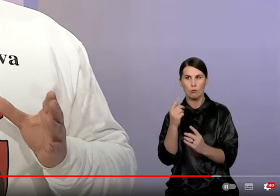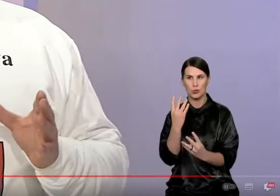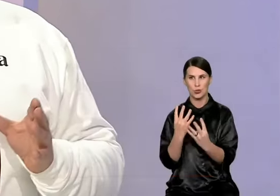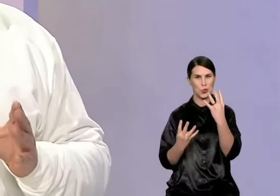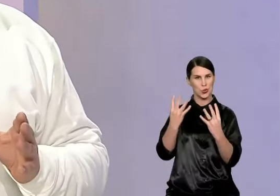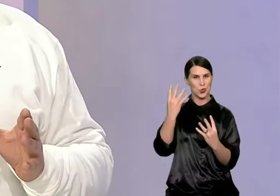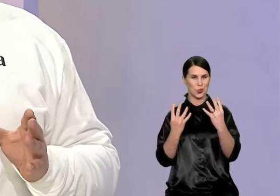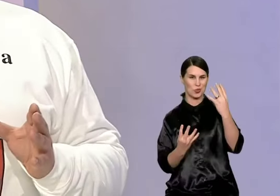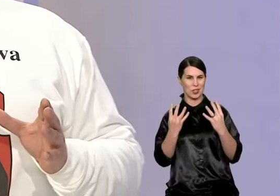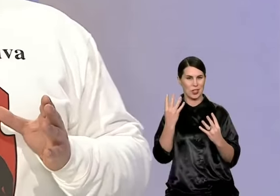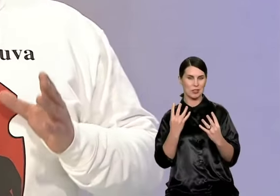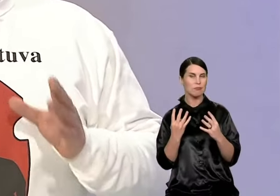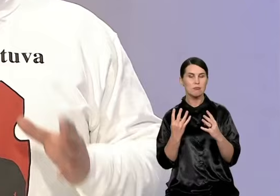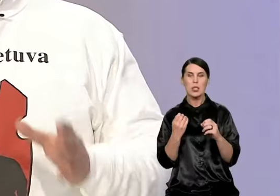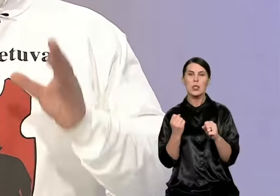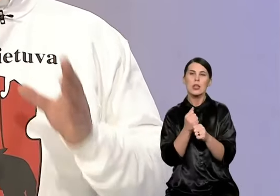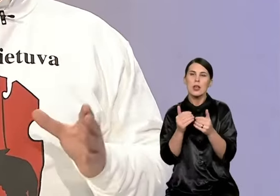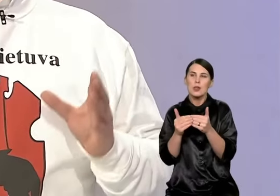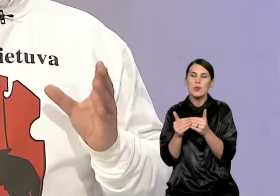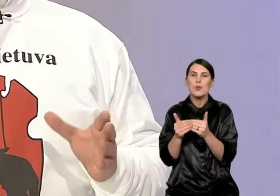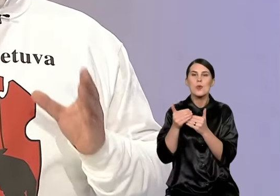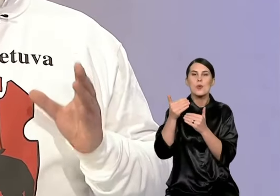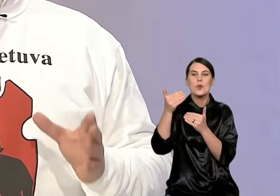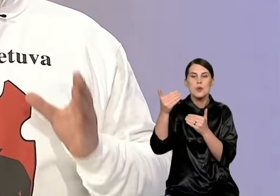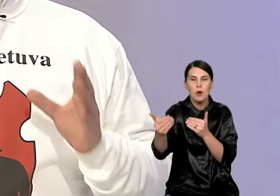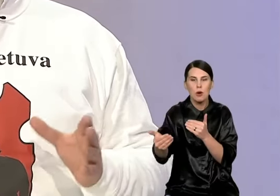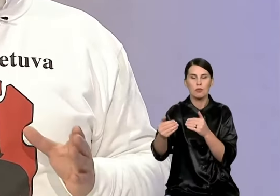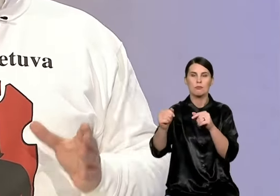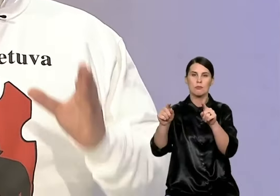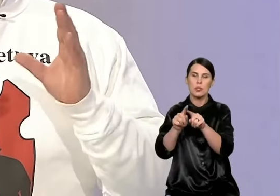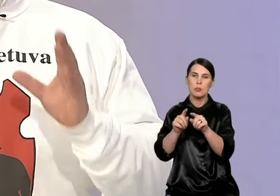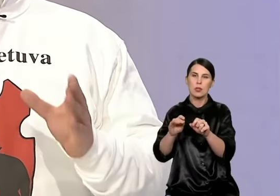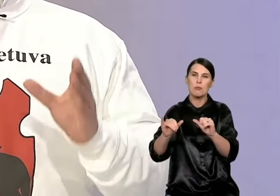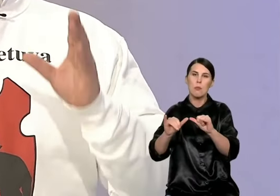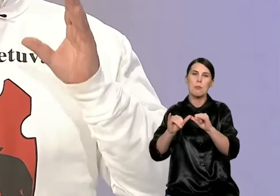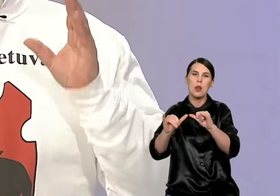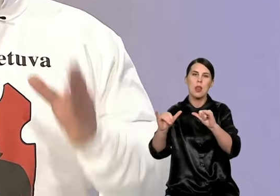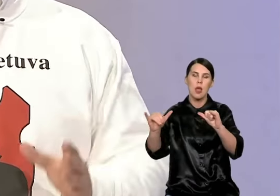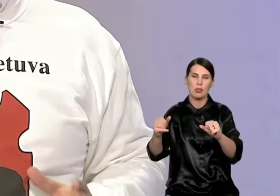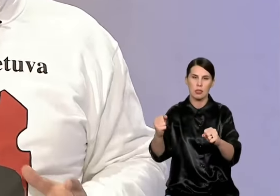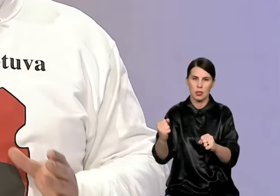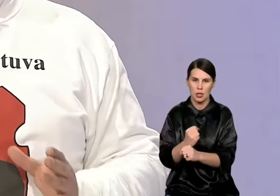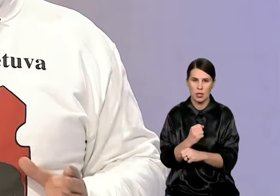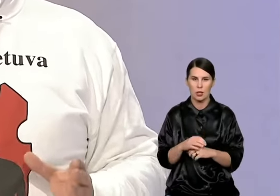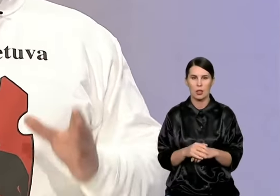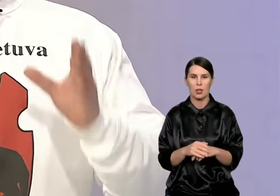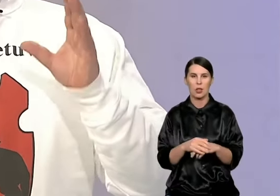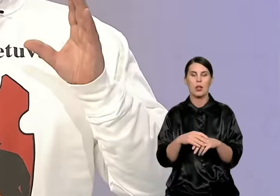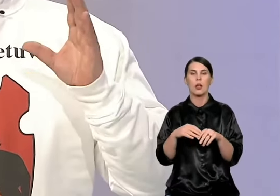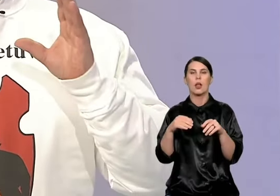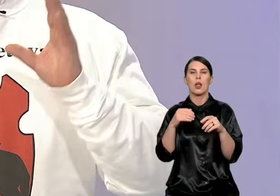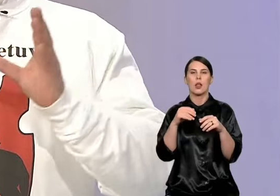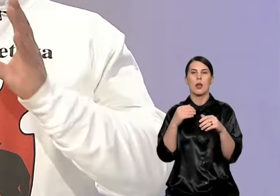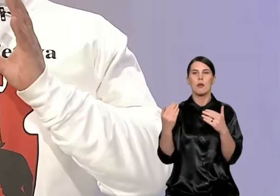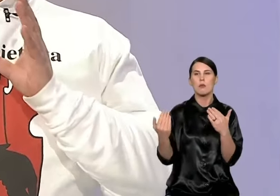I don't know. Su miesto centru turi jungti didelio pralaidumo transportas, kaip mano siūlomas yra monoreilas.